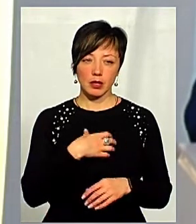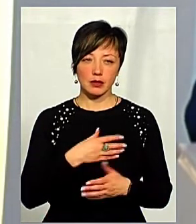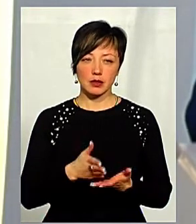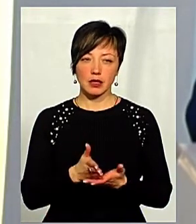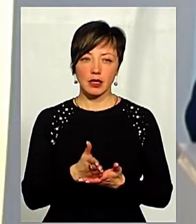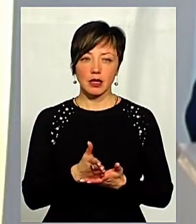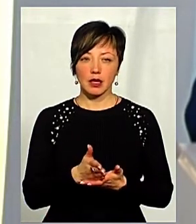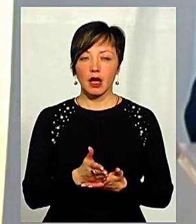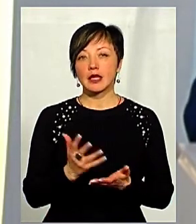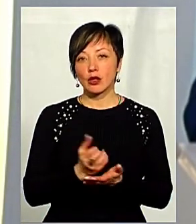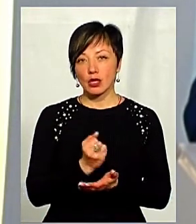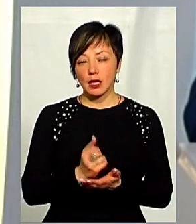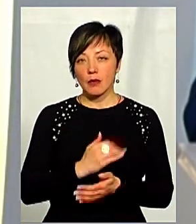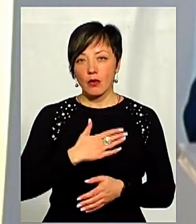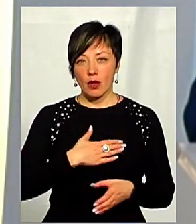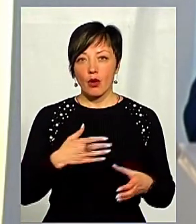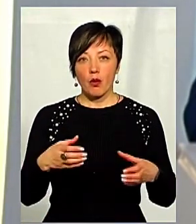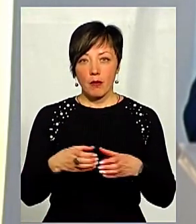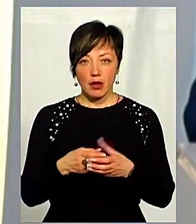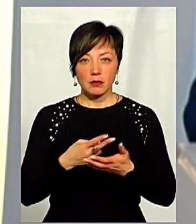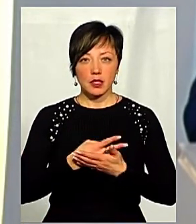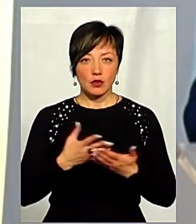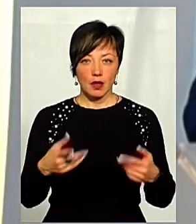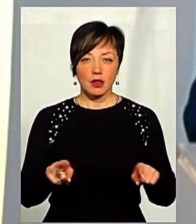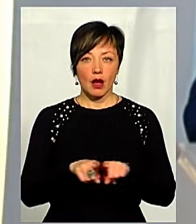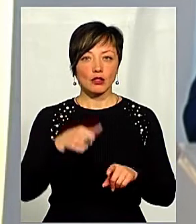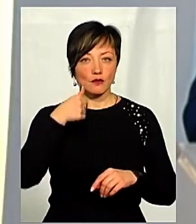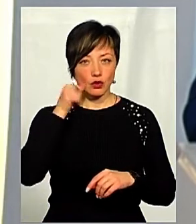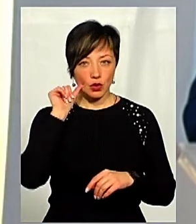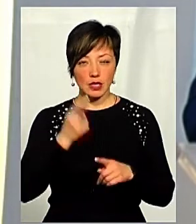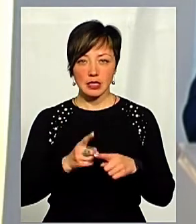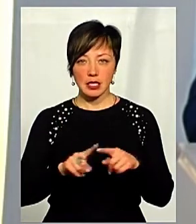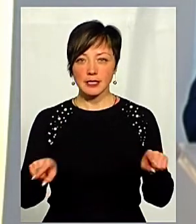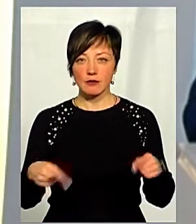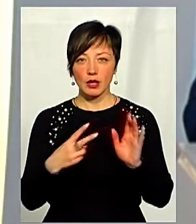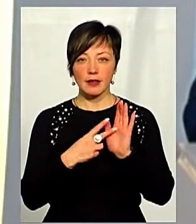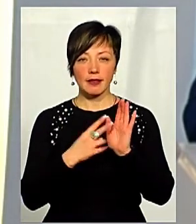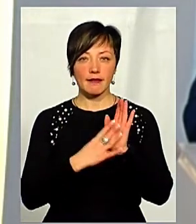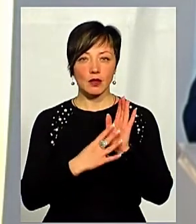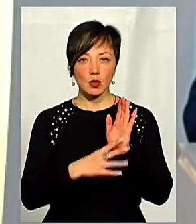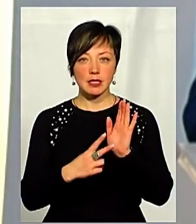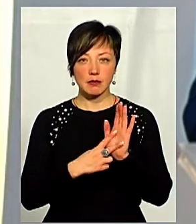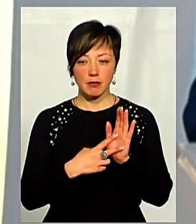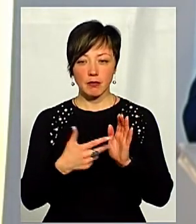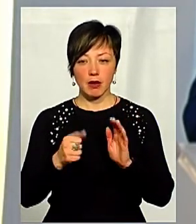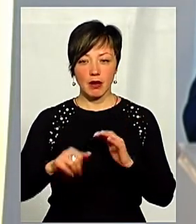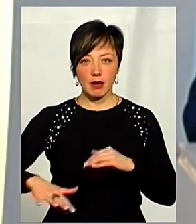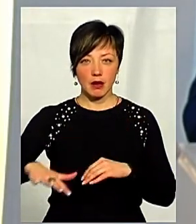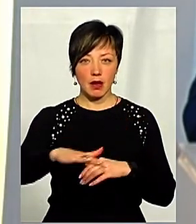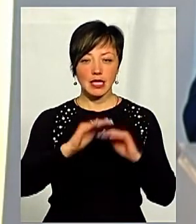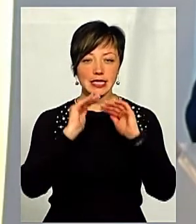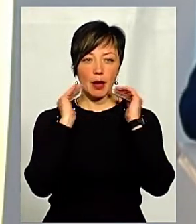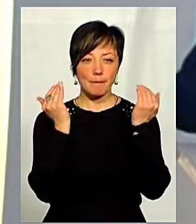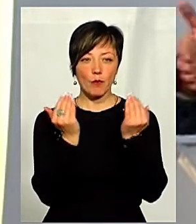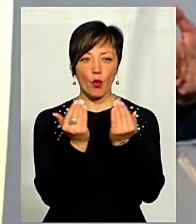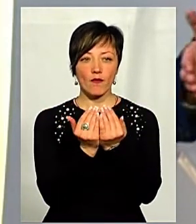Зокрема, одним з досягнень моєї команди, який я презентував також і вчора, це є створення 97 гектар заповідного